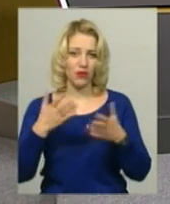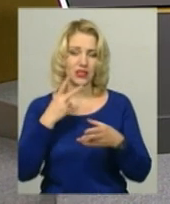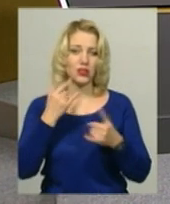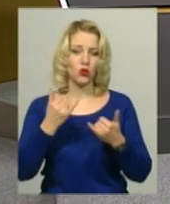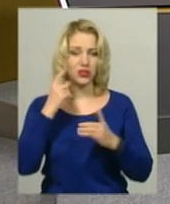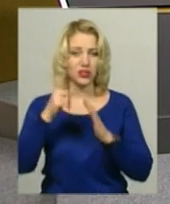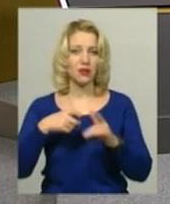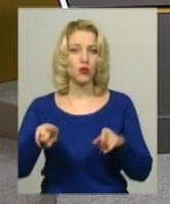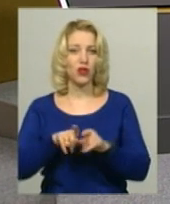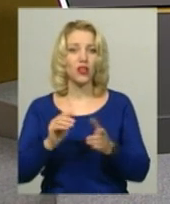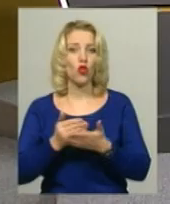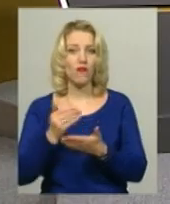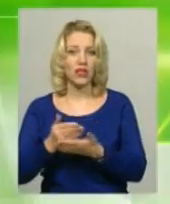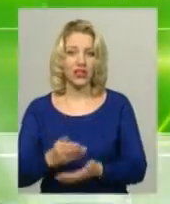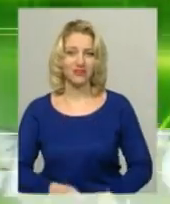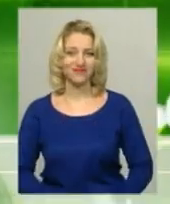ви дізнаєтесь про такі новини.